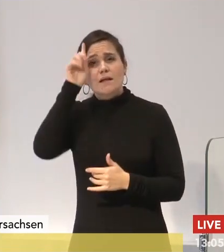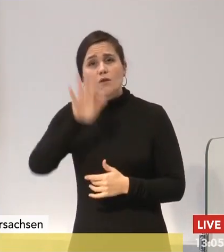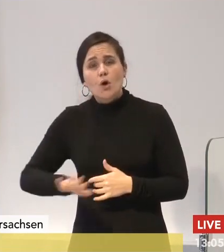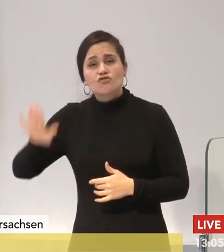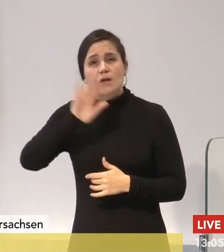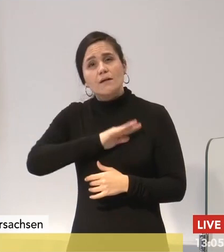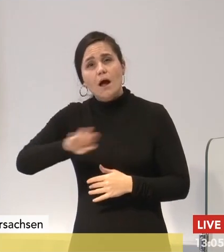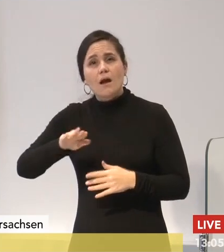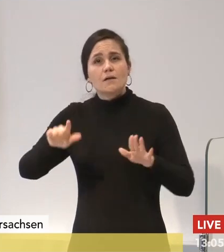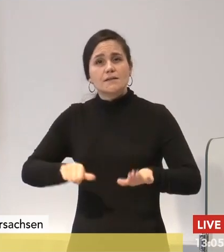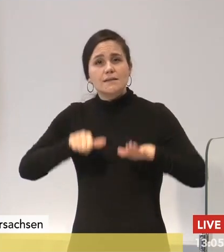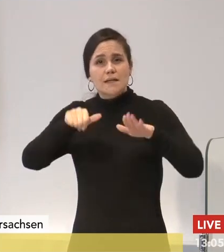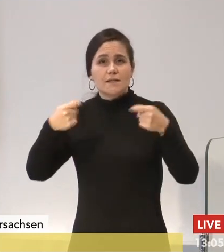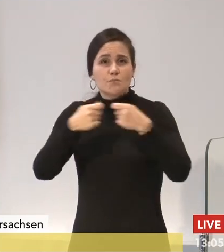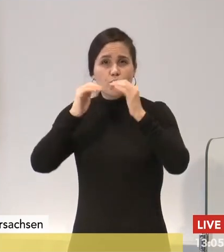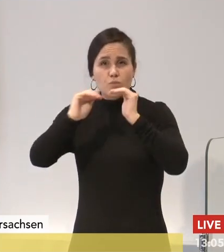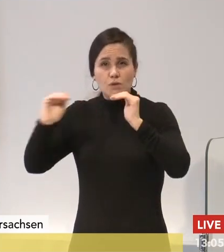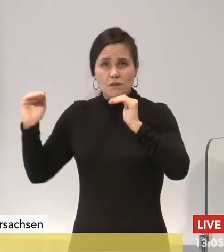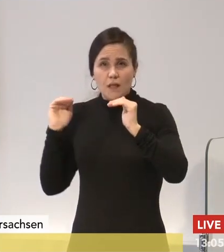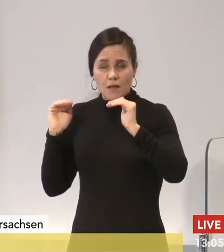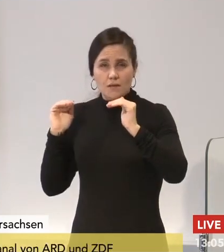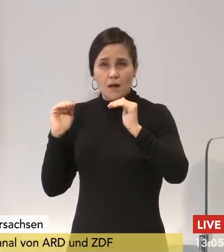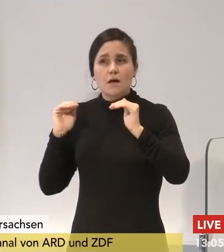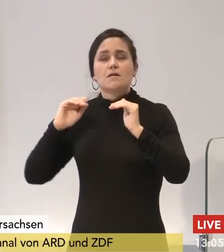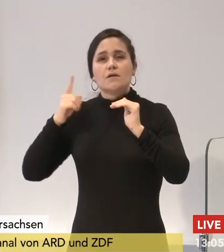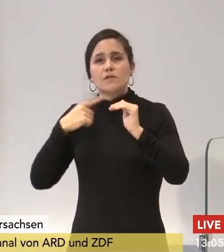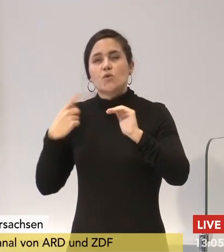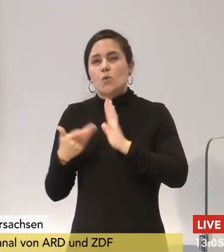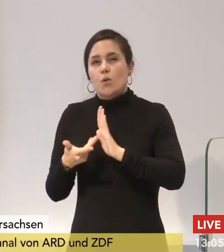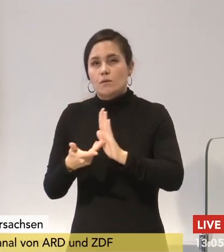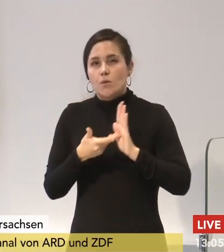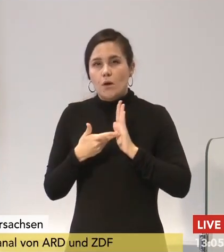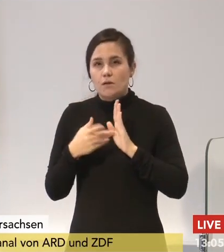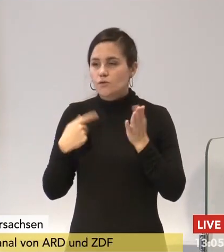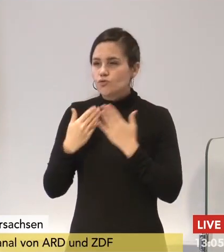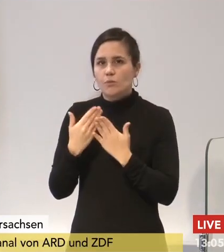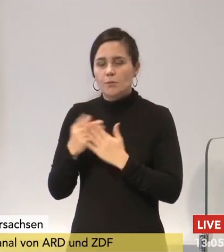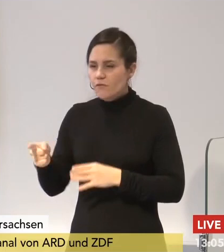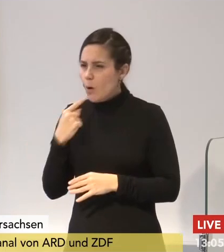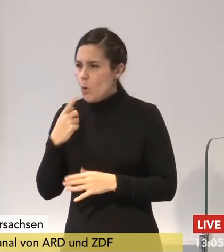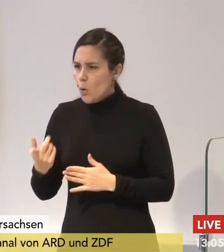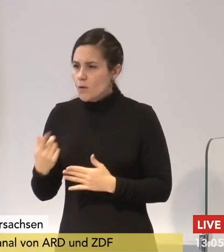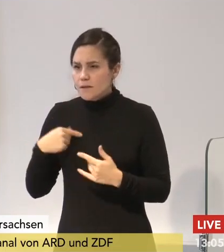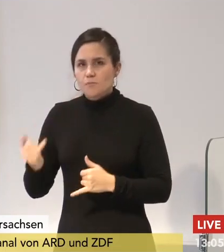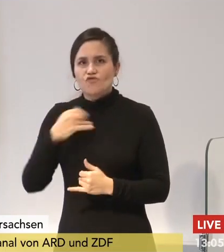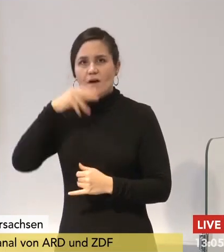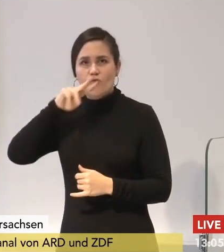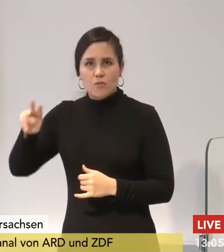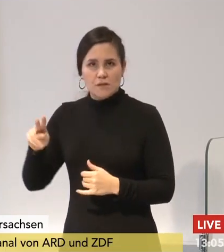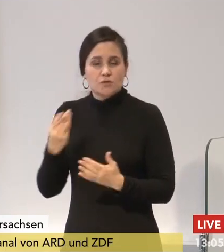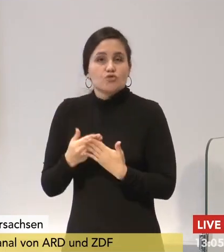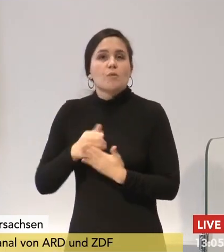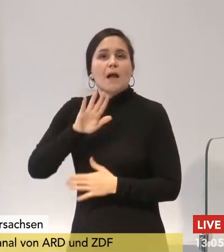gewissermaßen signalisieren soll. Jetzt müssen wir aber aufpassen. Und ab 50 gilt dann sozusagen